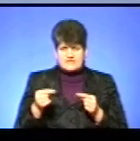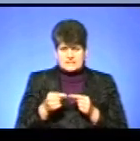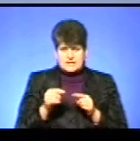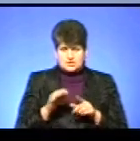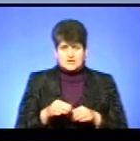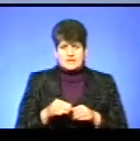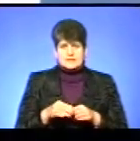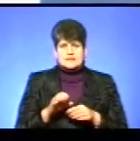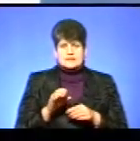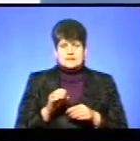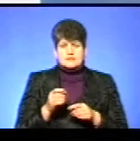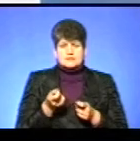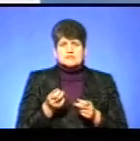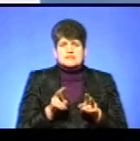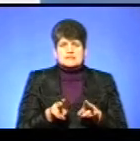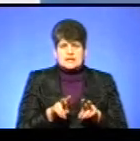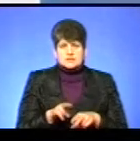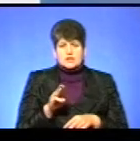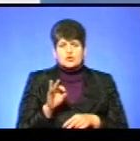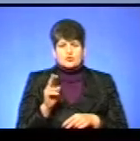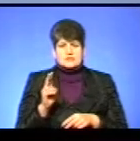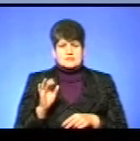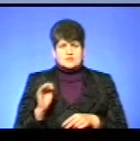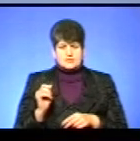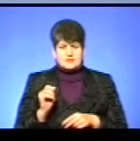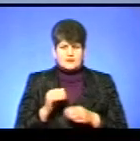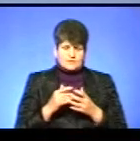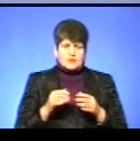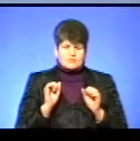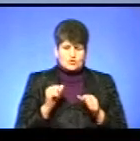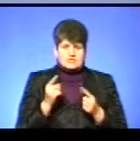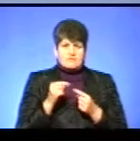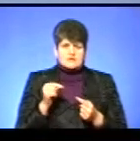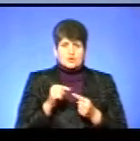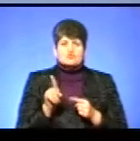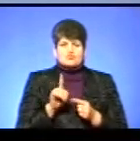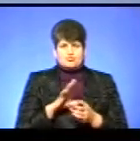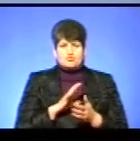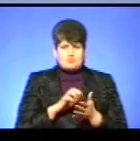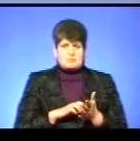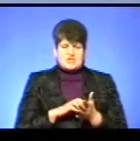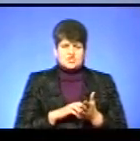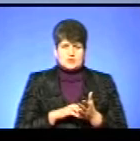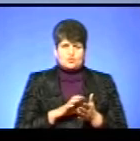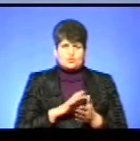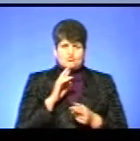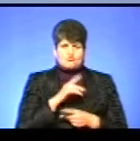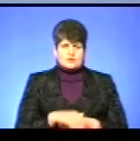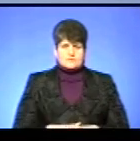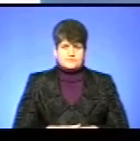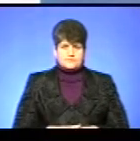сліди токсичних речовин і можна визначити, що було причиною отруєння.